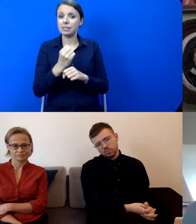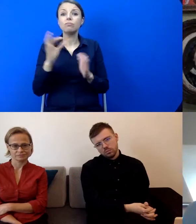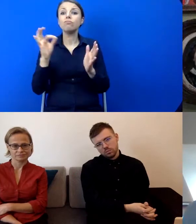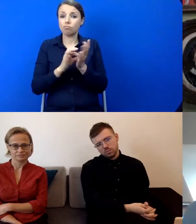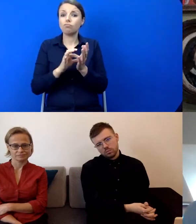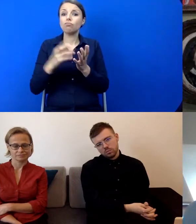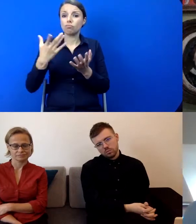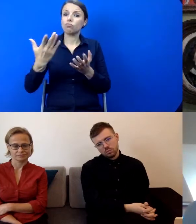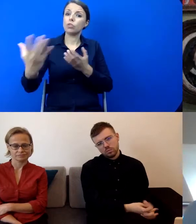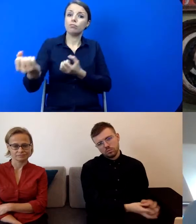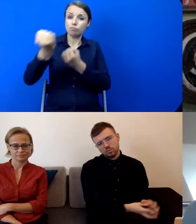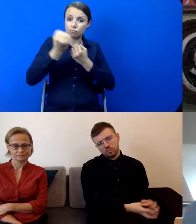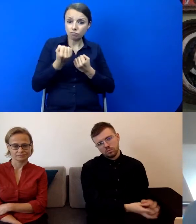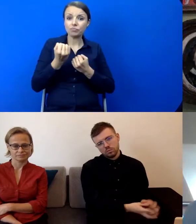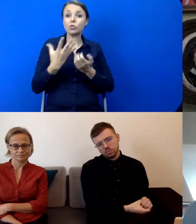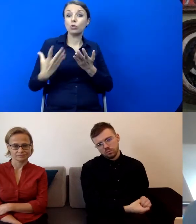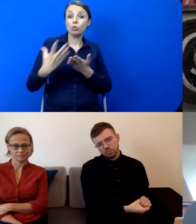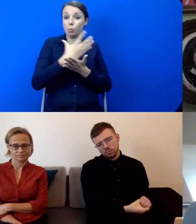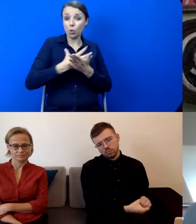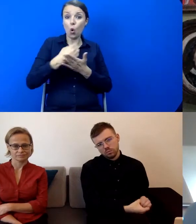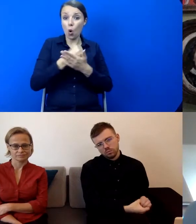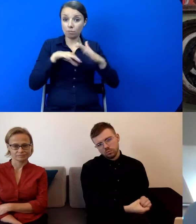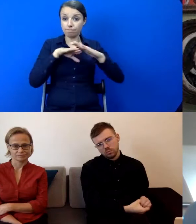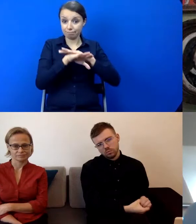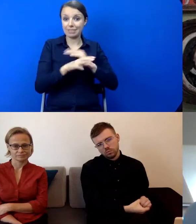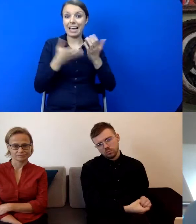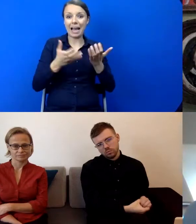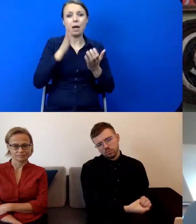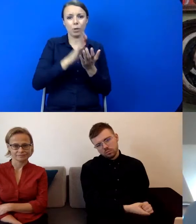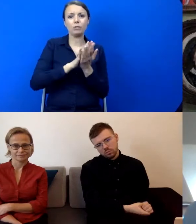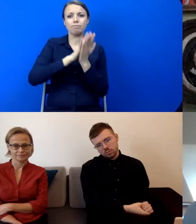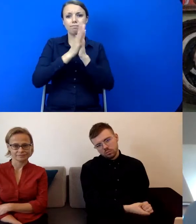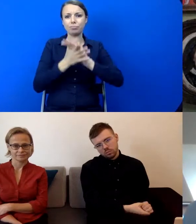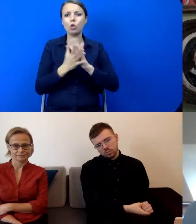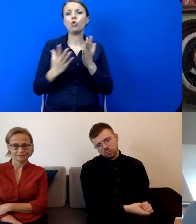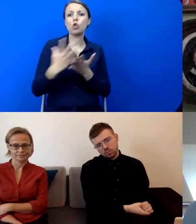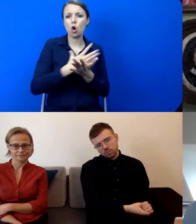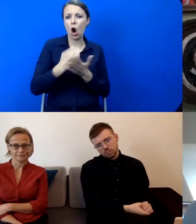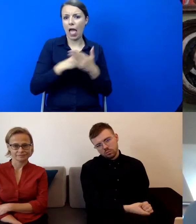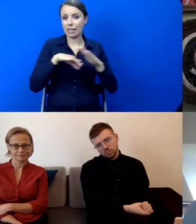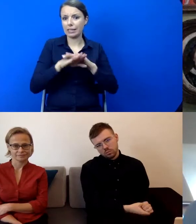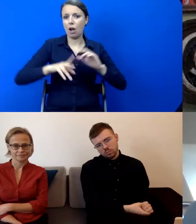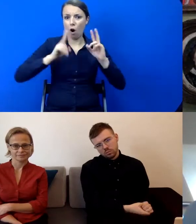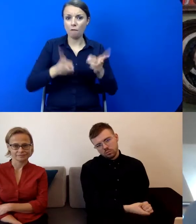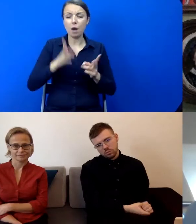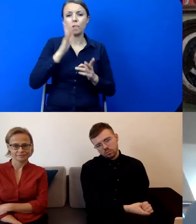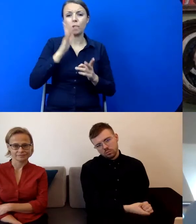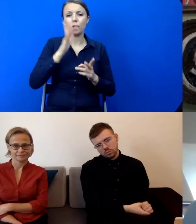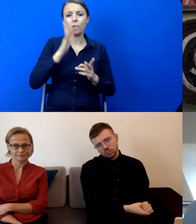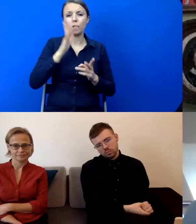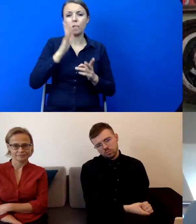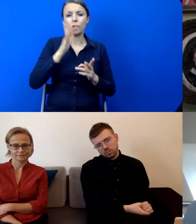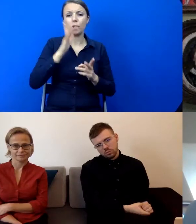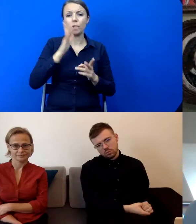do naszych zbiorów, a potem, potem do kolekcji. I taki stan rzeczy trwał do początku lat dziewięćdziesiątych, kiedy to znowuż się zmienił